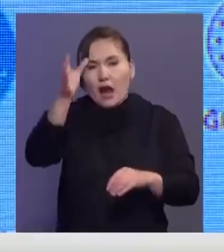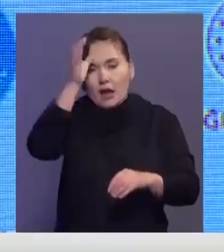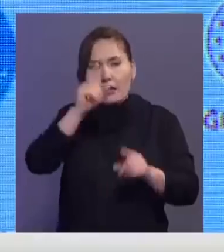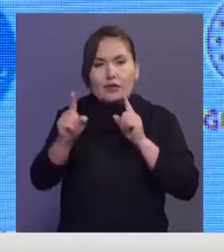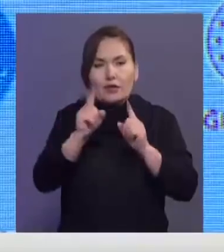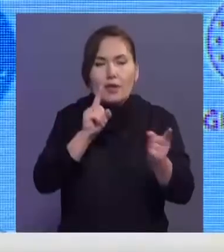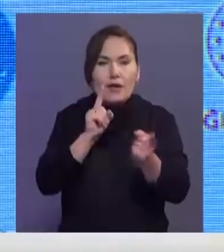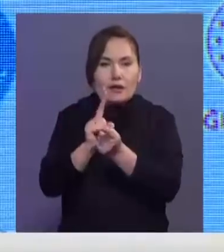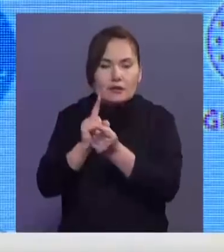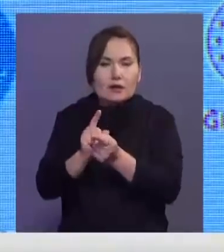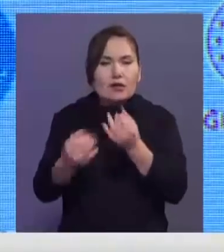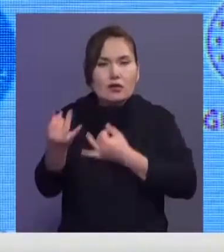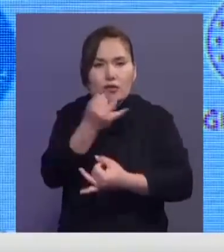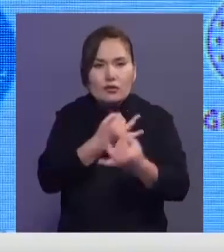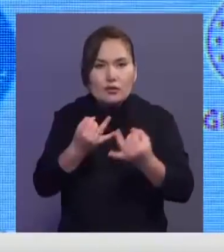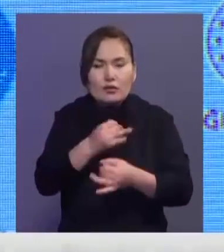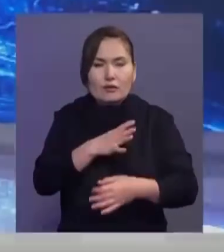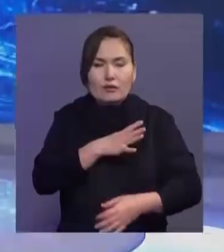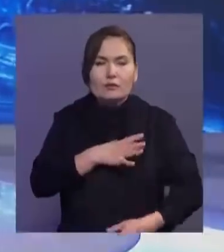кездесі өткізіп пікір алмасамыз.